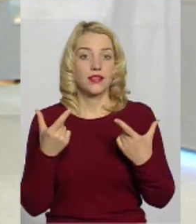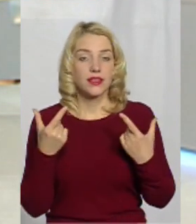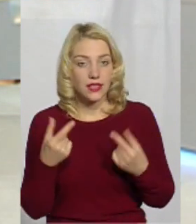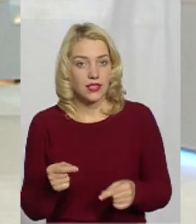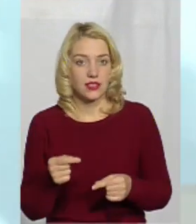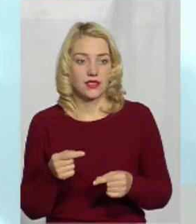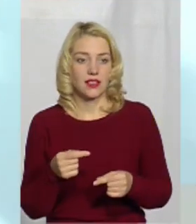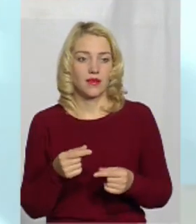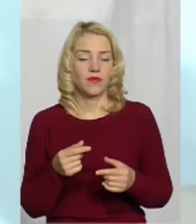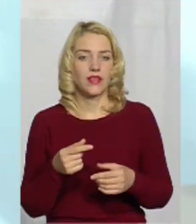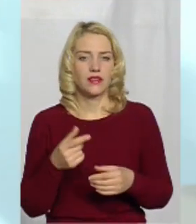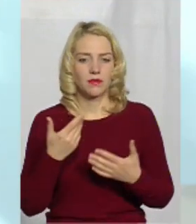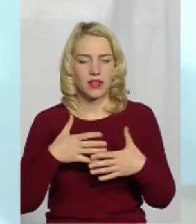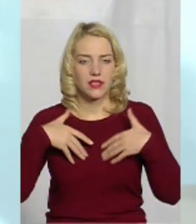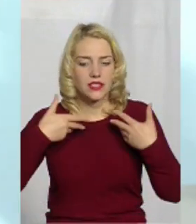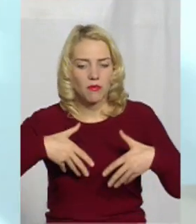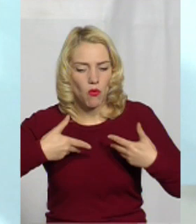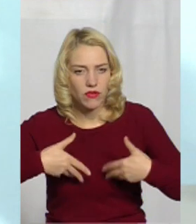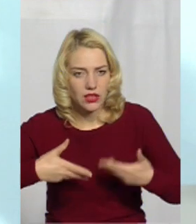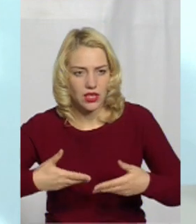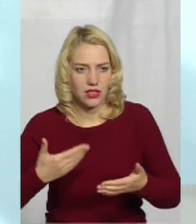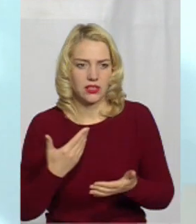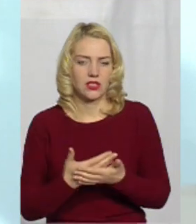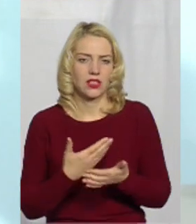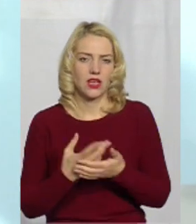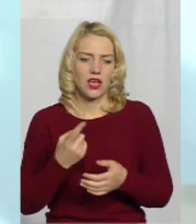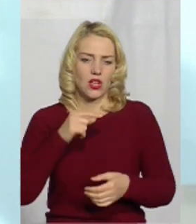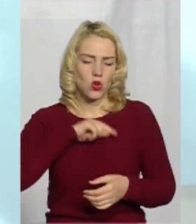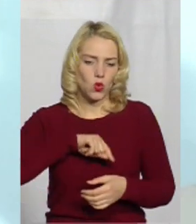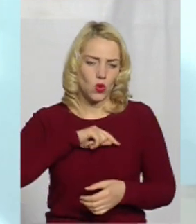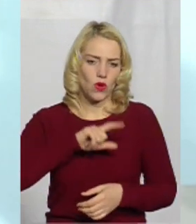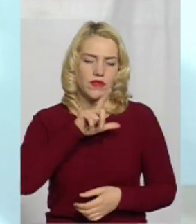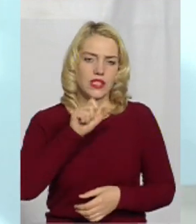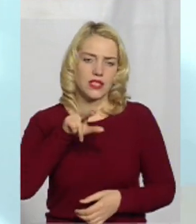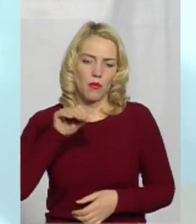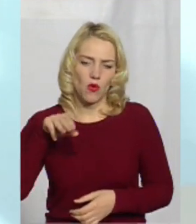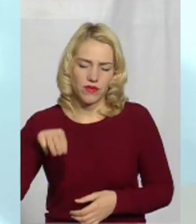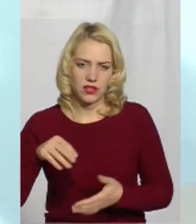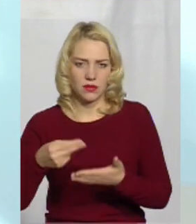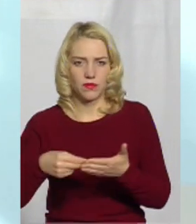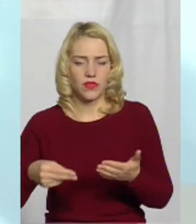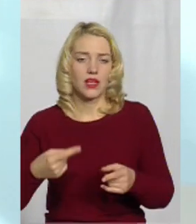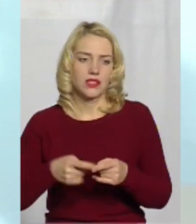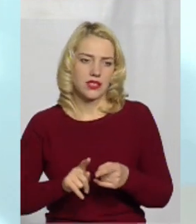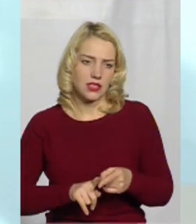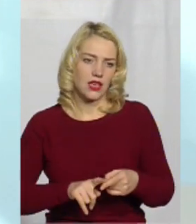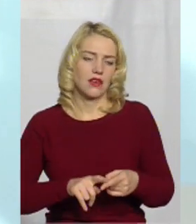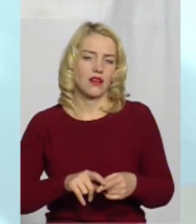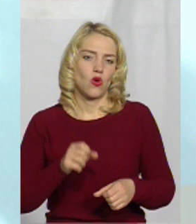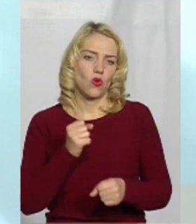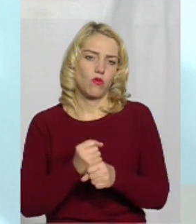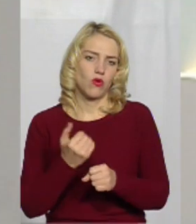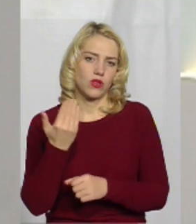посповідатися, схвасти якийсь духовний заповід, і тому подібне, то це вже робота священників.